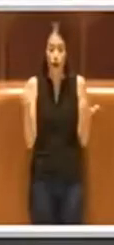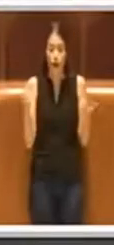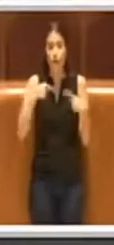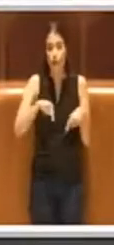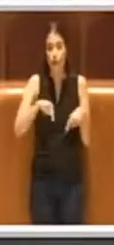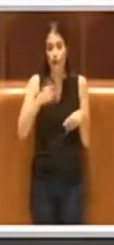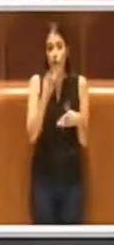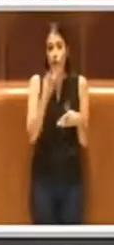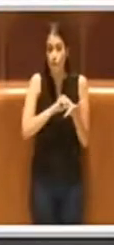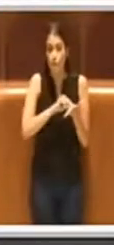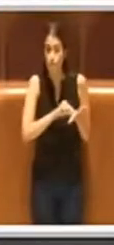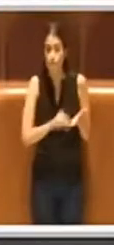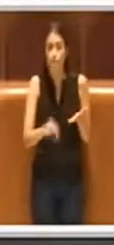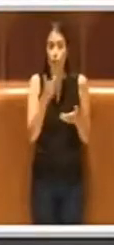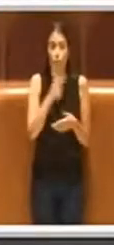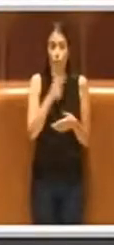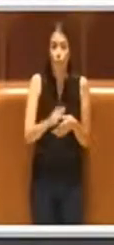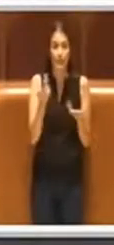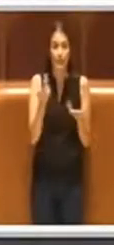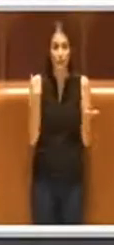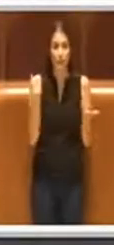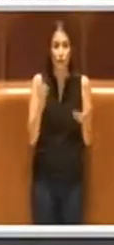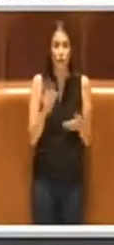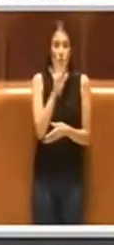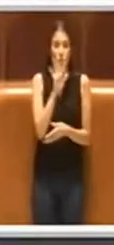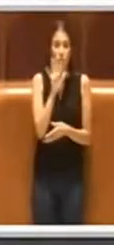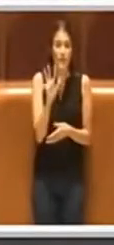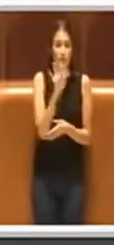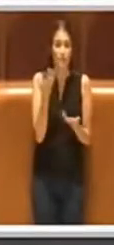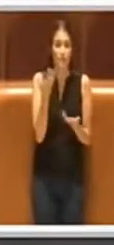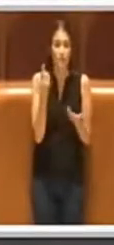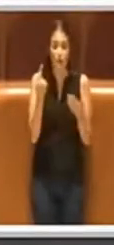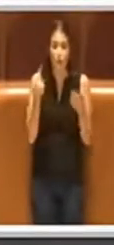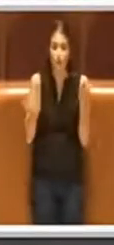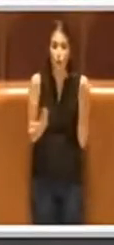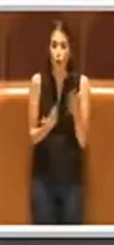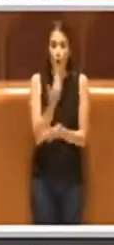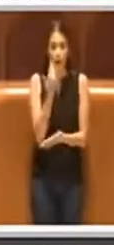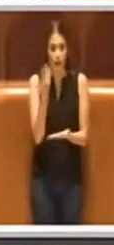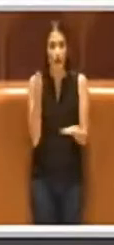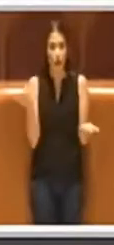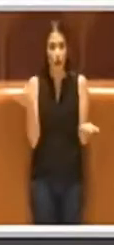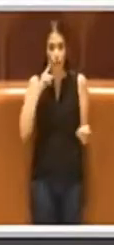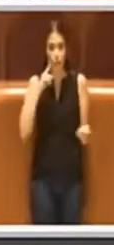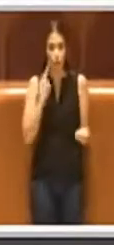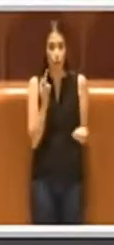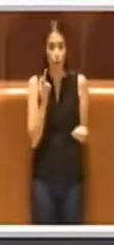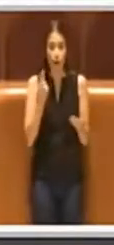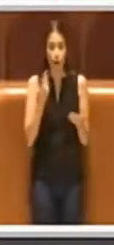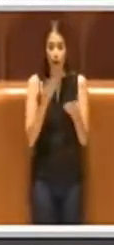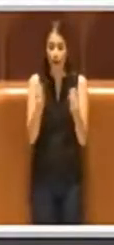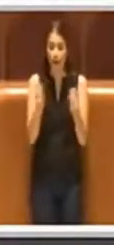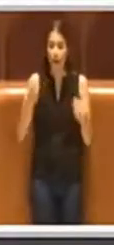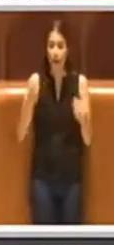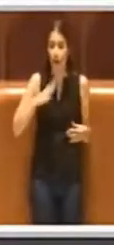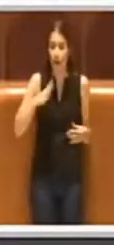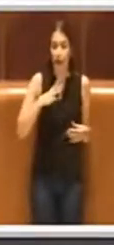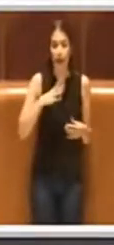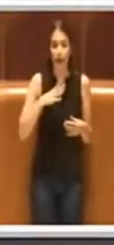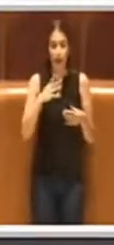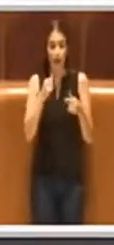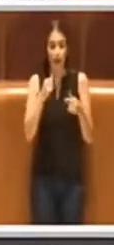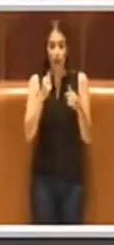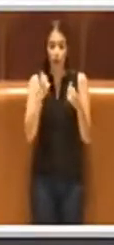ribadirlo perché sembra un'ottima innovazione ed è quello che molti clienti, utenti e cittadini